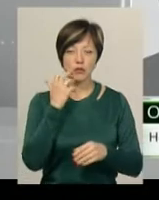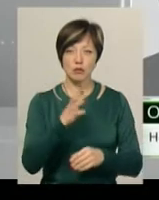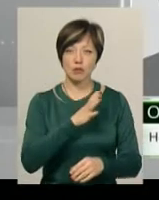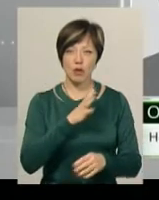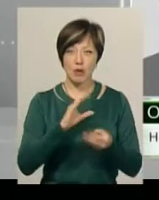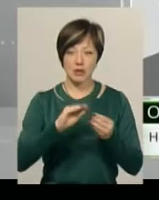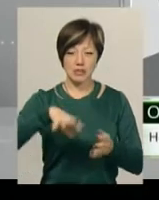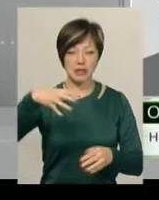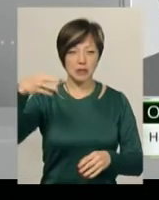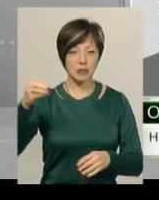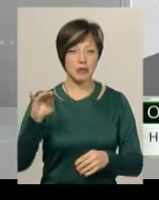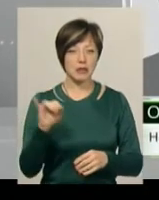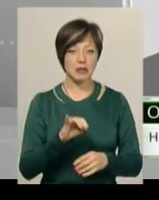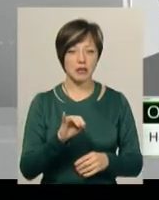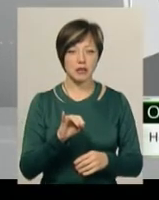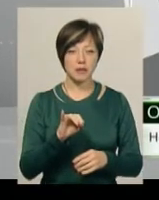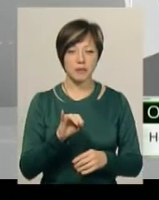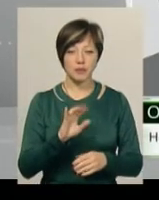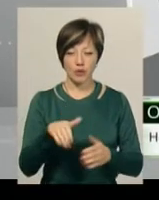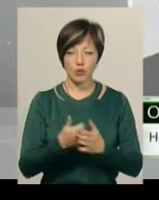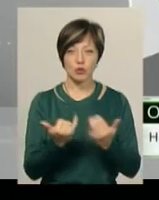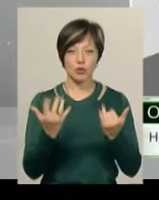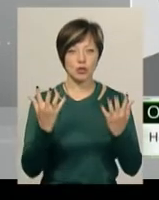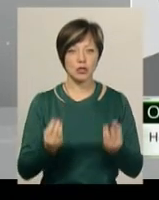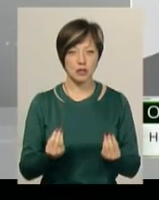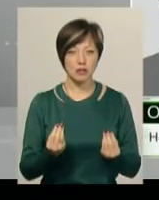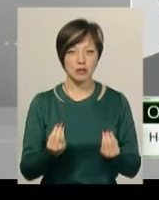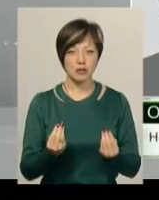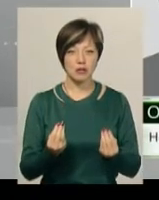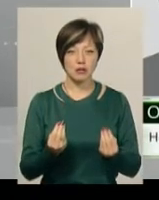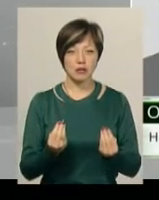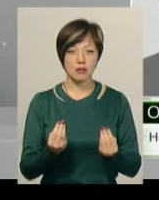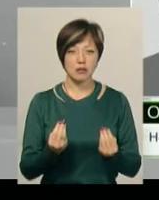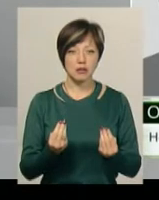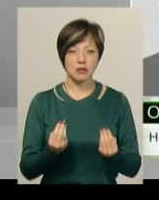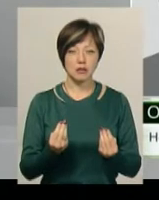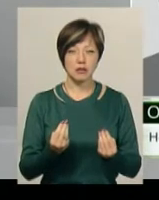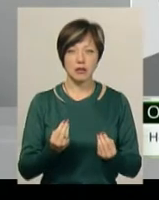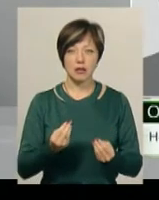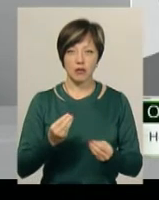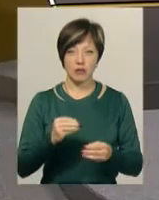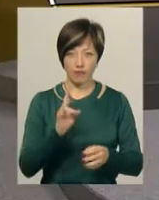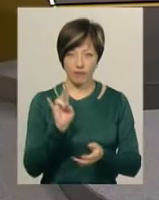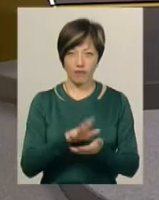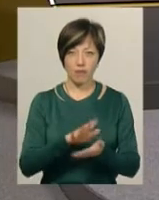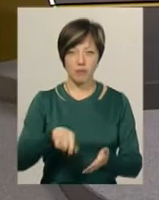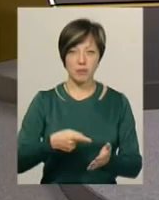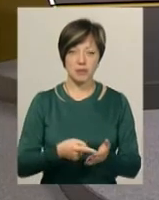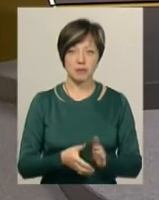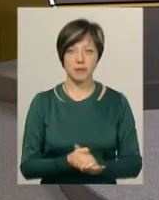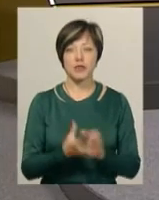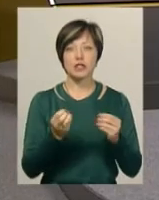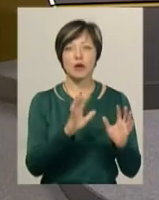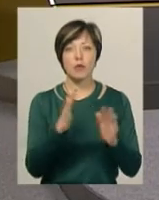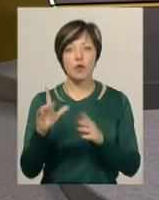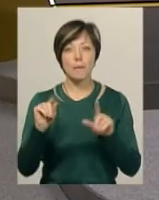задимлення. І ось по сьогоднішній день, скажемо, цей смуг стоїть в місті. Які